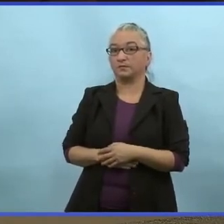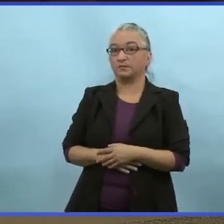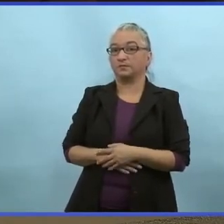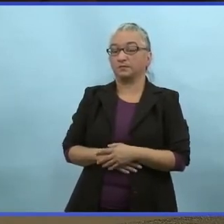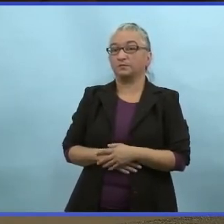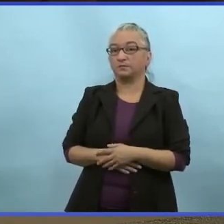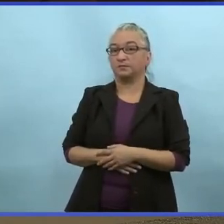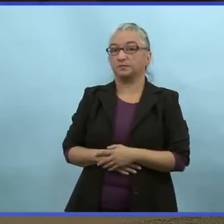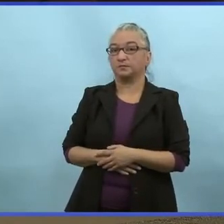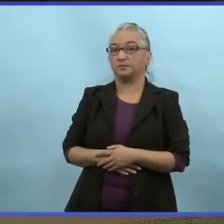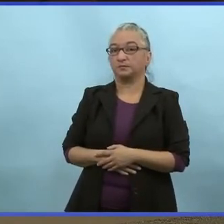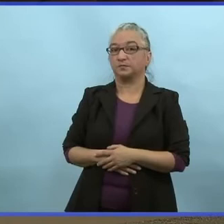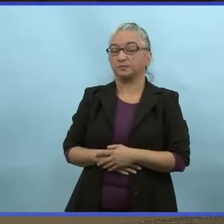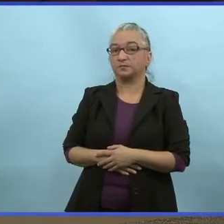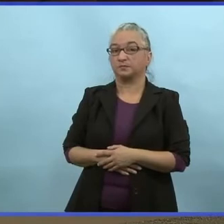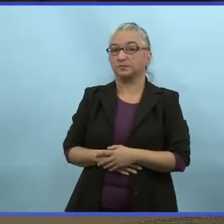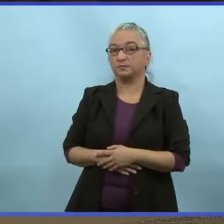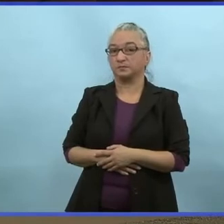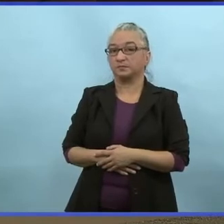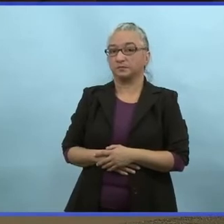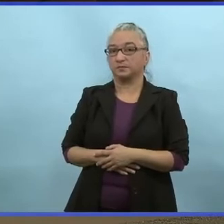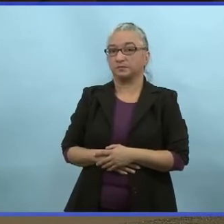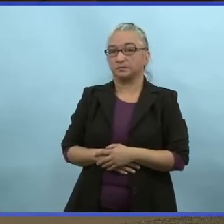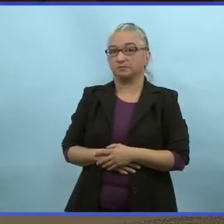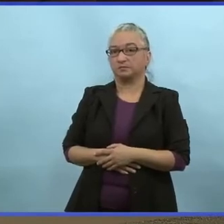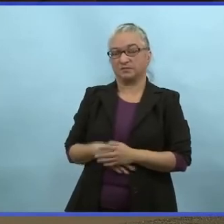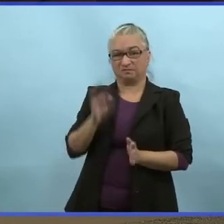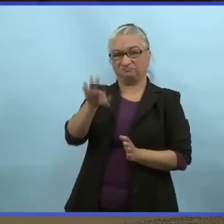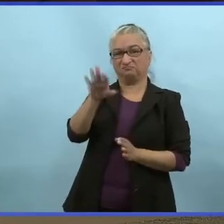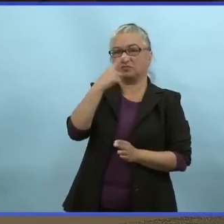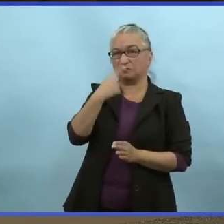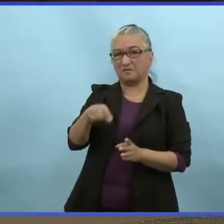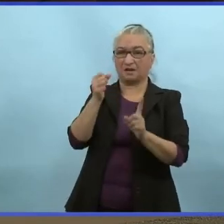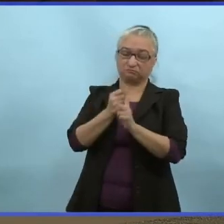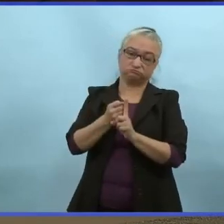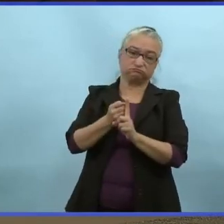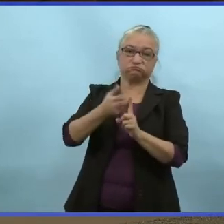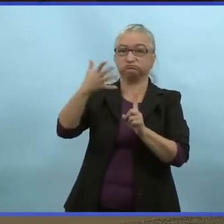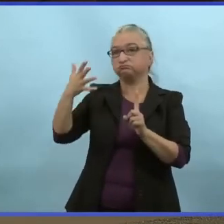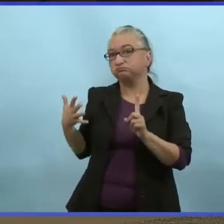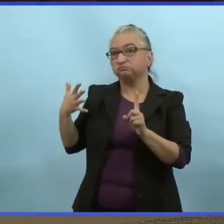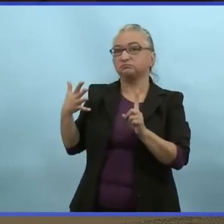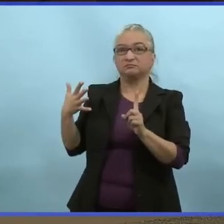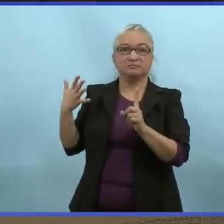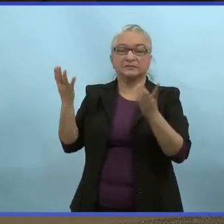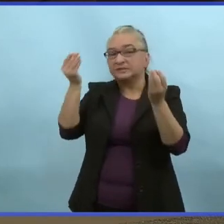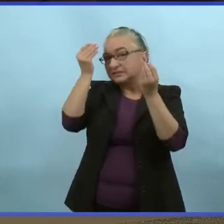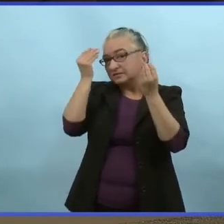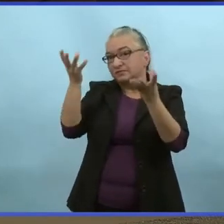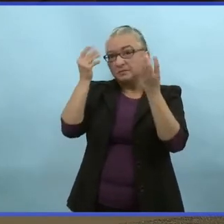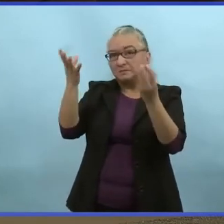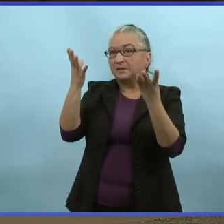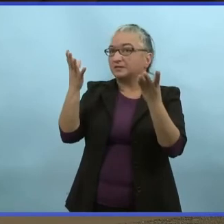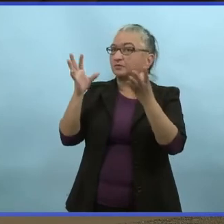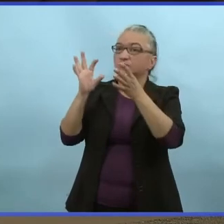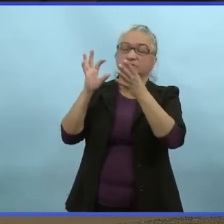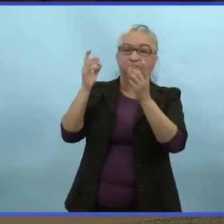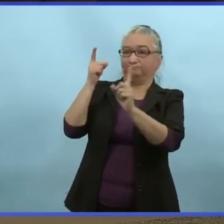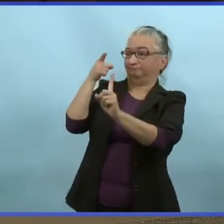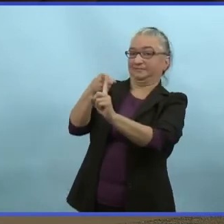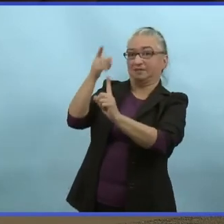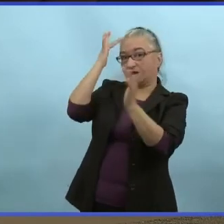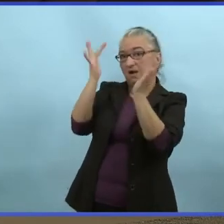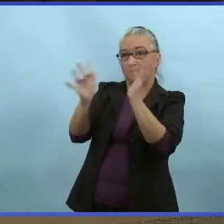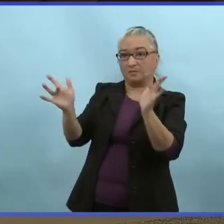Vous avez dit plus tôt que nous sommes encore dans la quatrième vague. Est-ce que vous pourriez donner plus de détails sur ce qui est fait